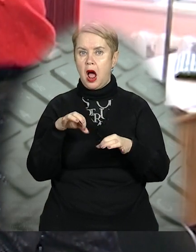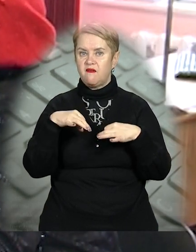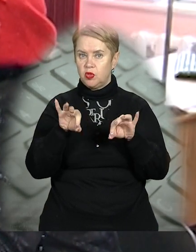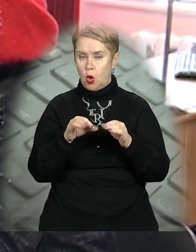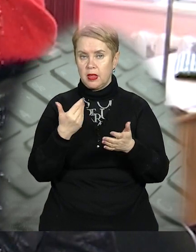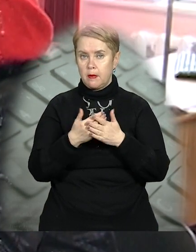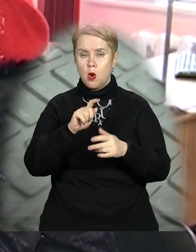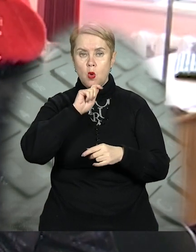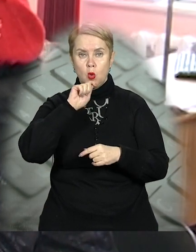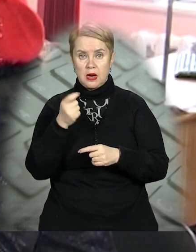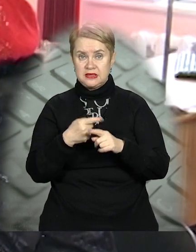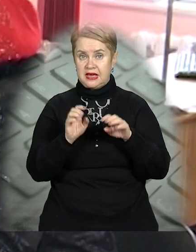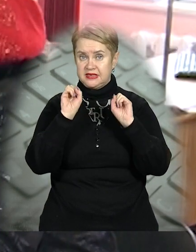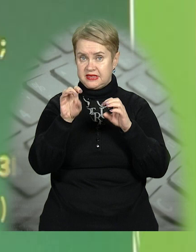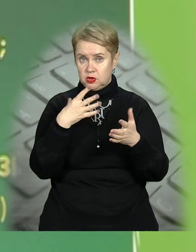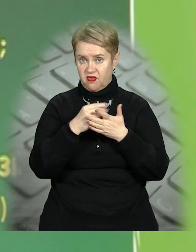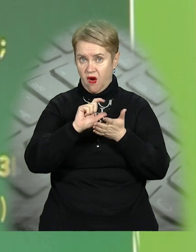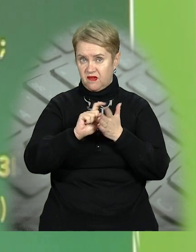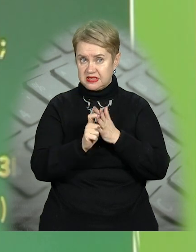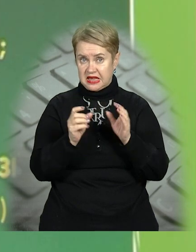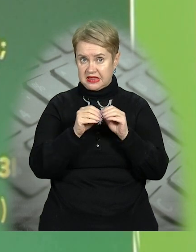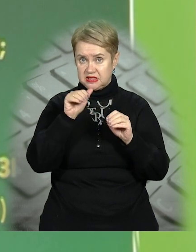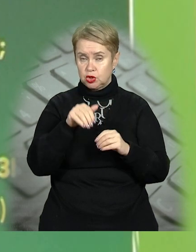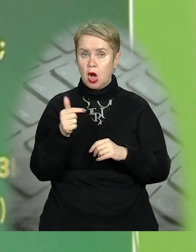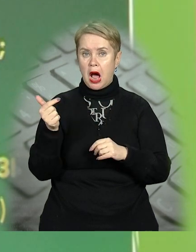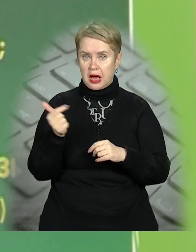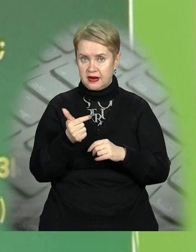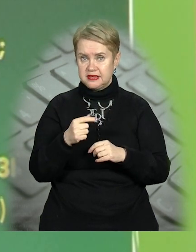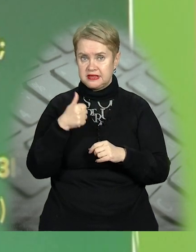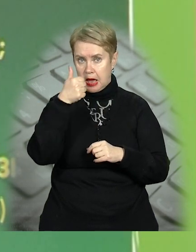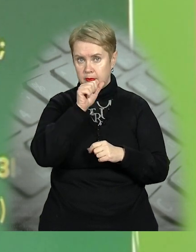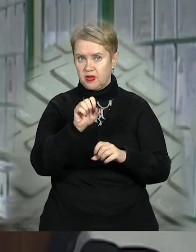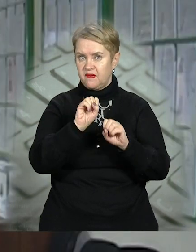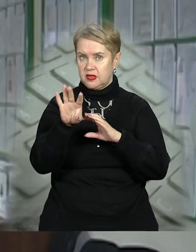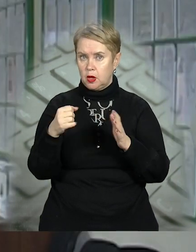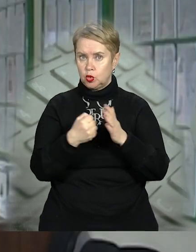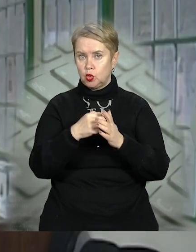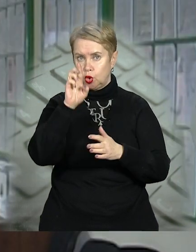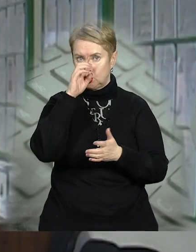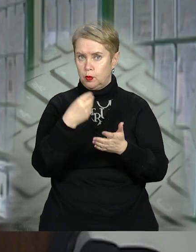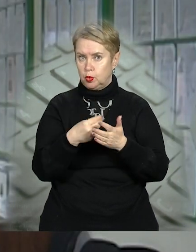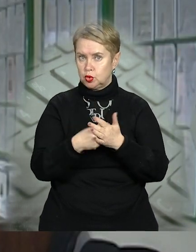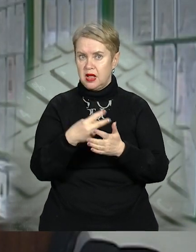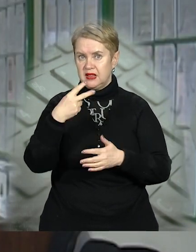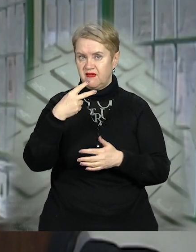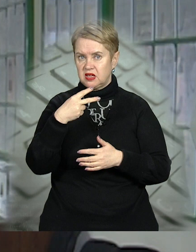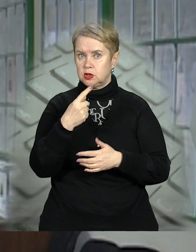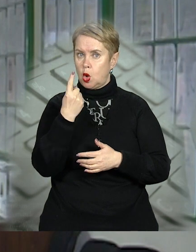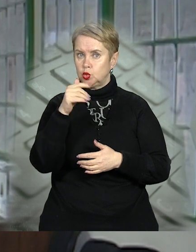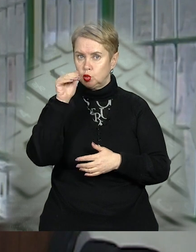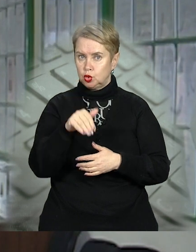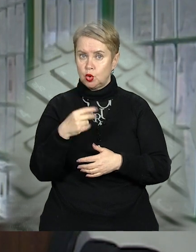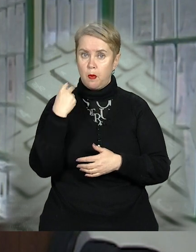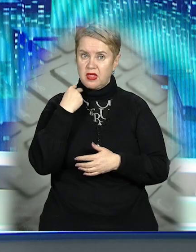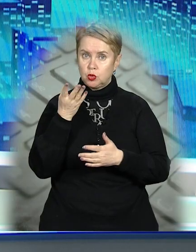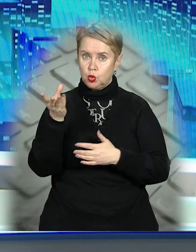Так, приміром, українець, який здає свою квартиру за 10 тисяч гривень, за рік має віддати до держбюджету понад 21 тисячу